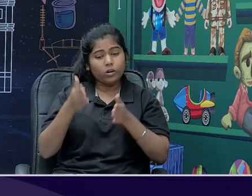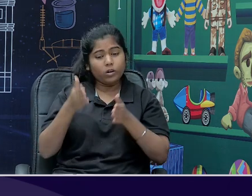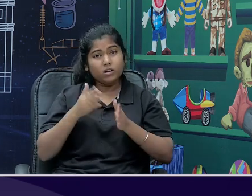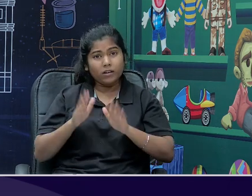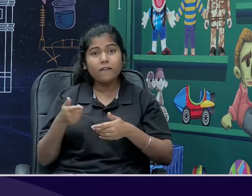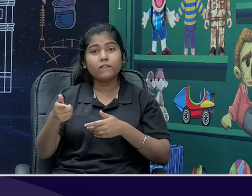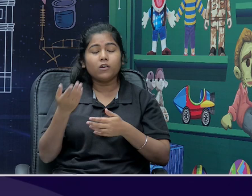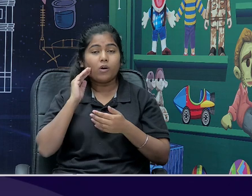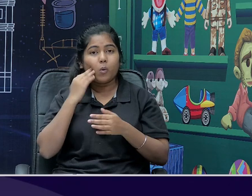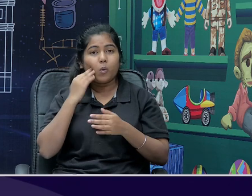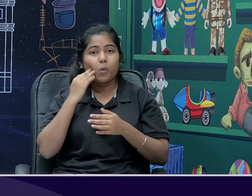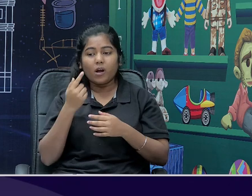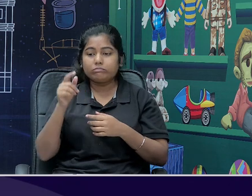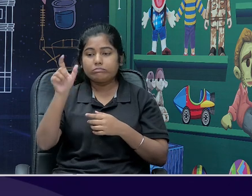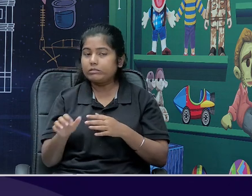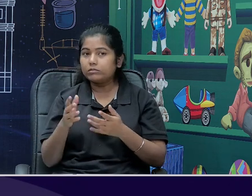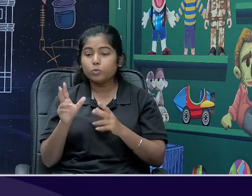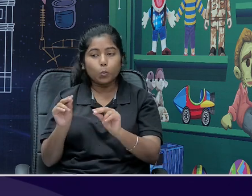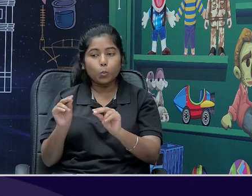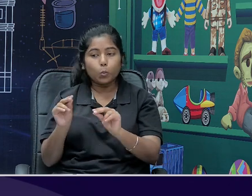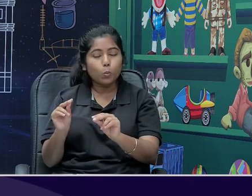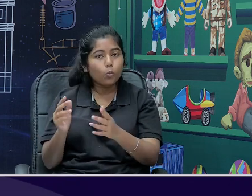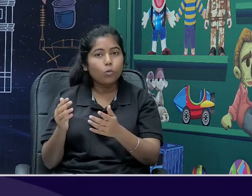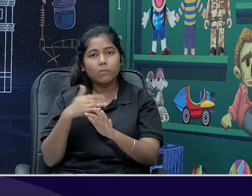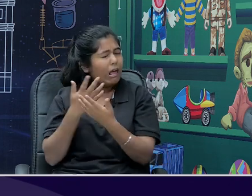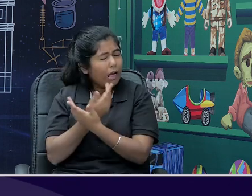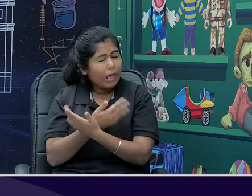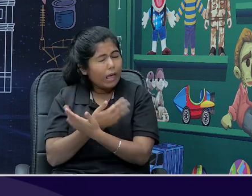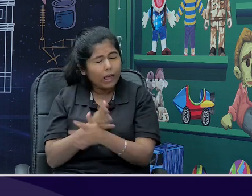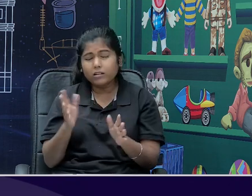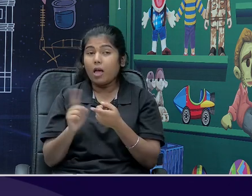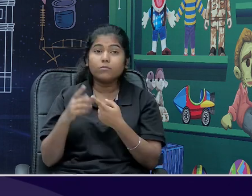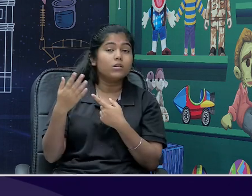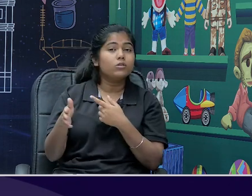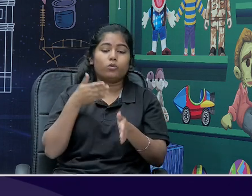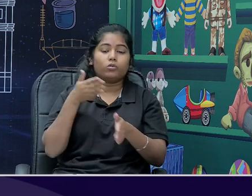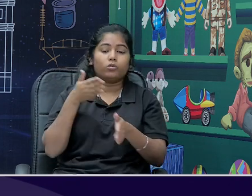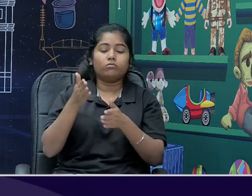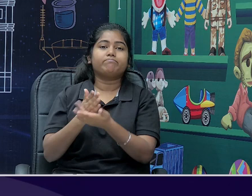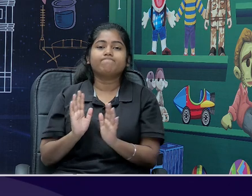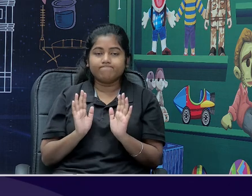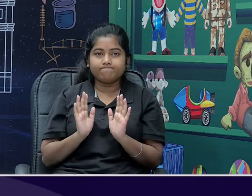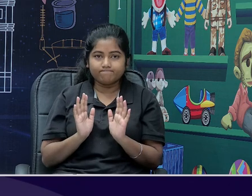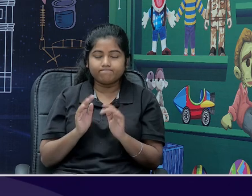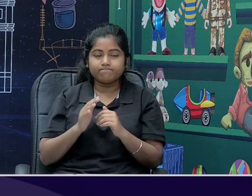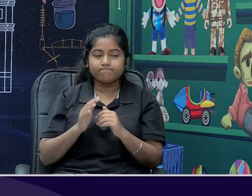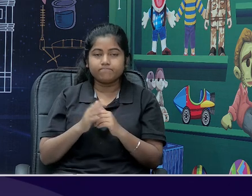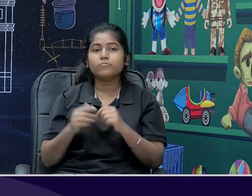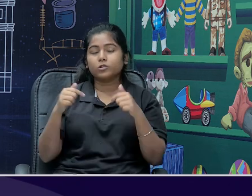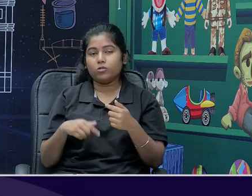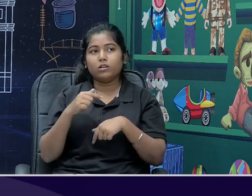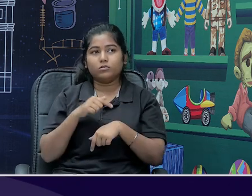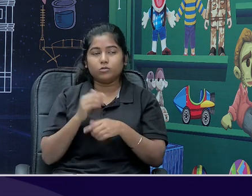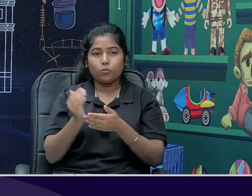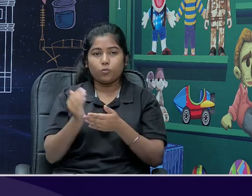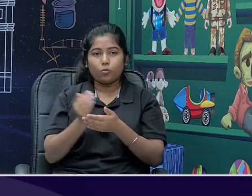होता है government का असर और जायद सी बात है कि हमारे यहां federal system है जो आपने कहा है वो बहुत important है हमें अपना आज का जो सत्र है वो यहां